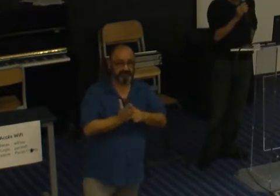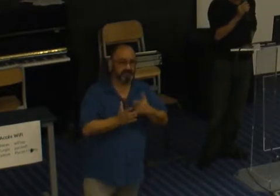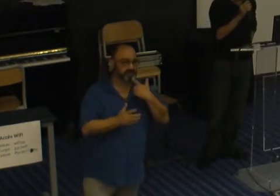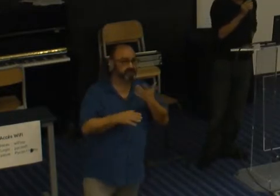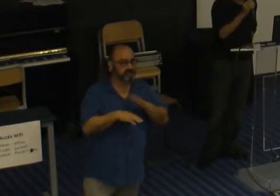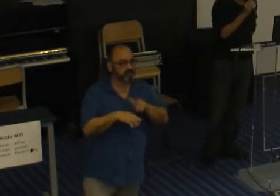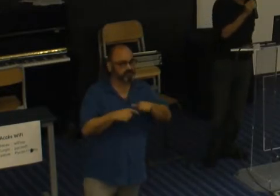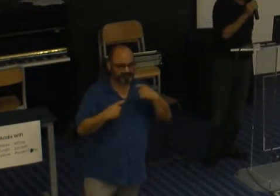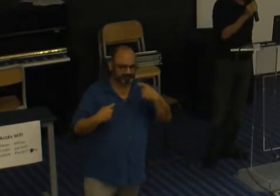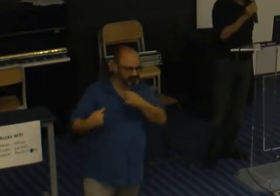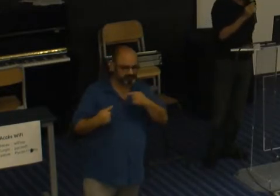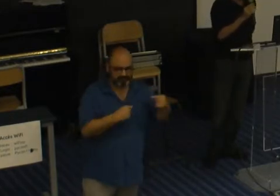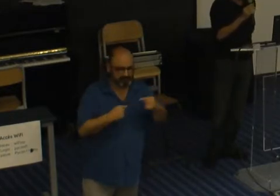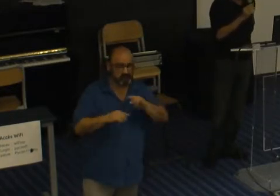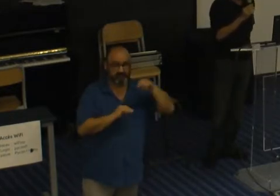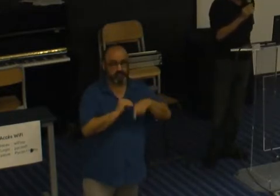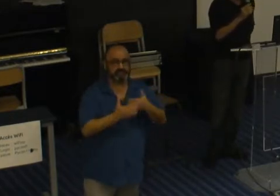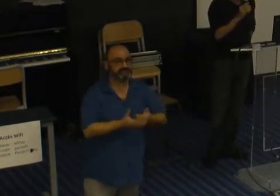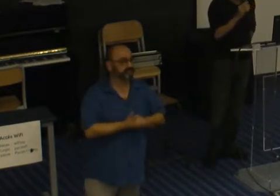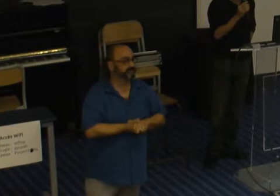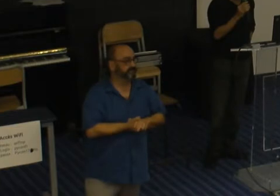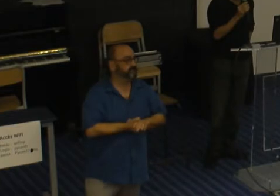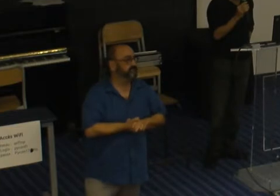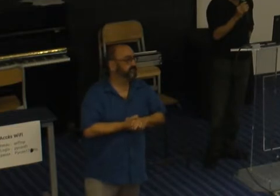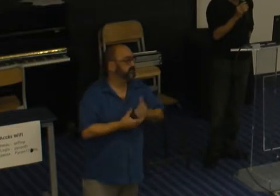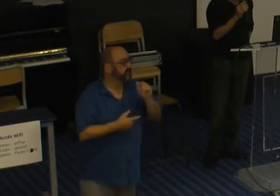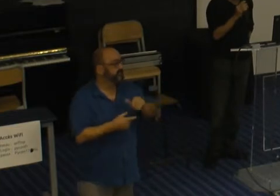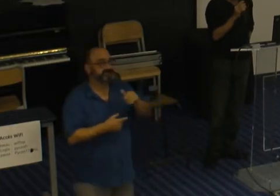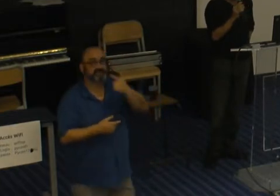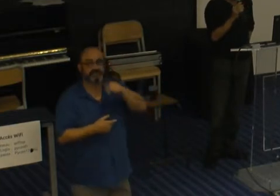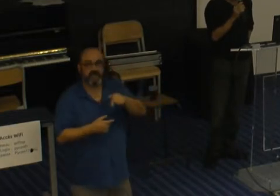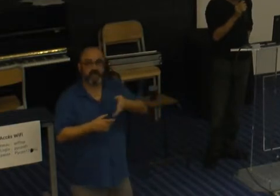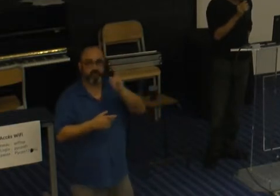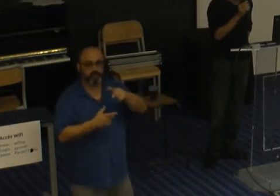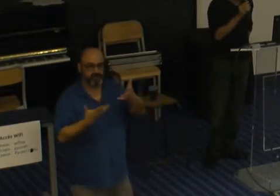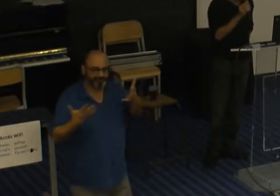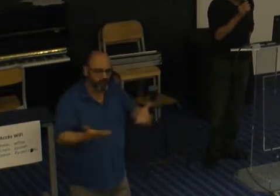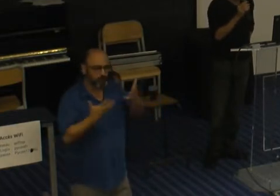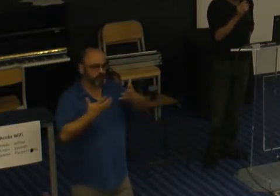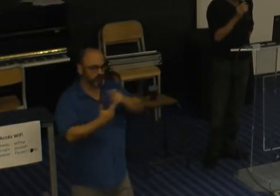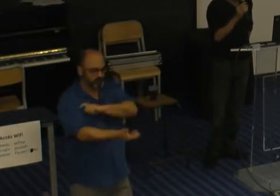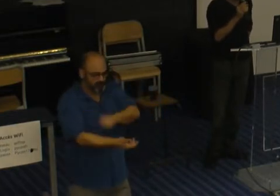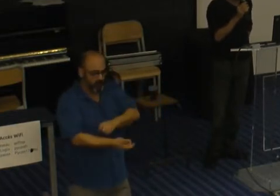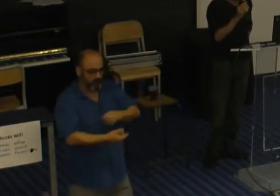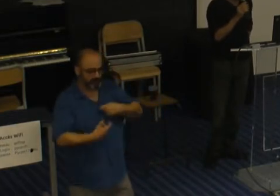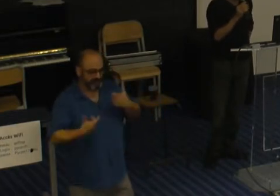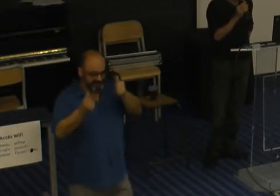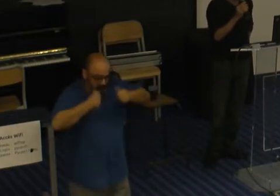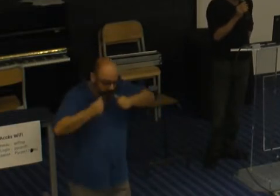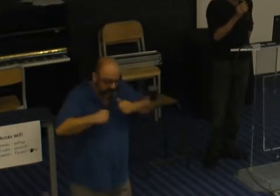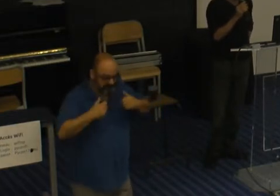problématiques-là. Et en fait, ça nous pousse à faire plus de sport, à faire de la chirurgie esthétique pour pouvoir tout simplement